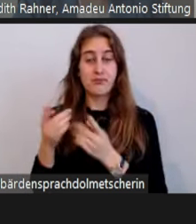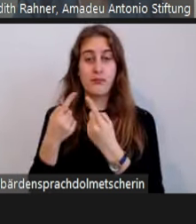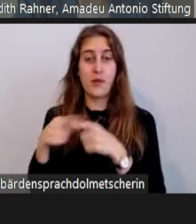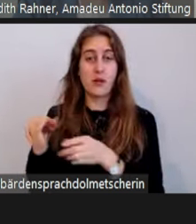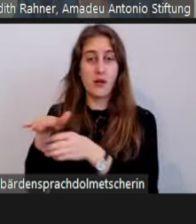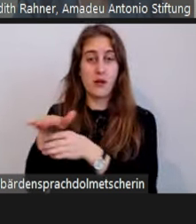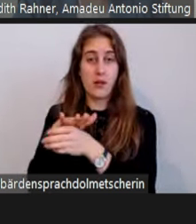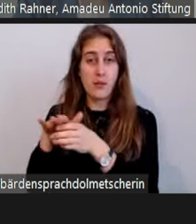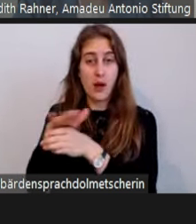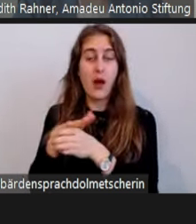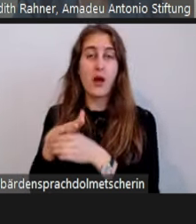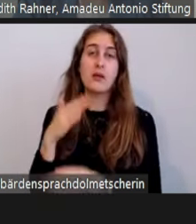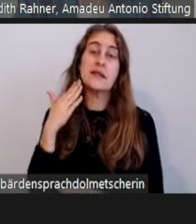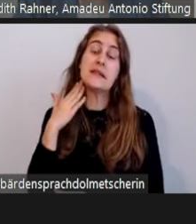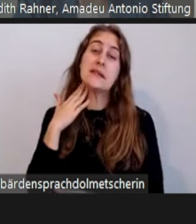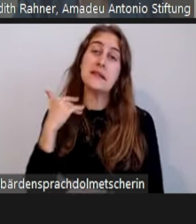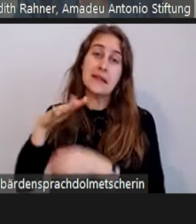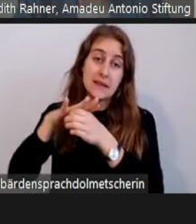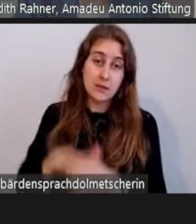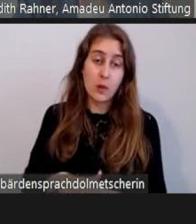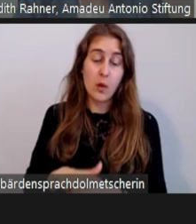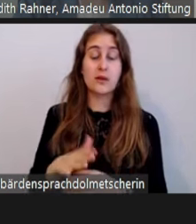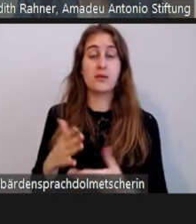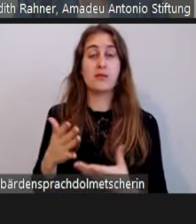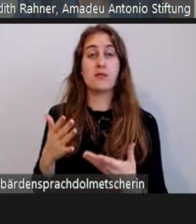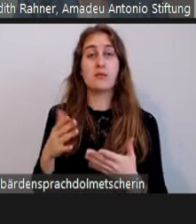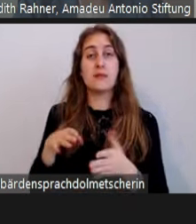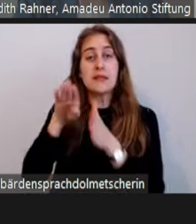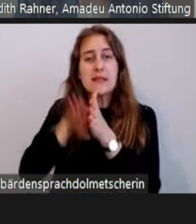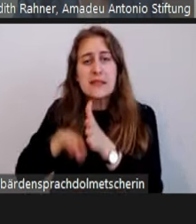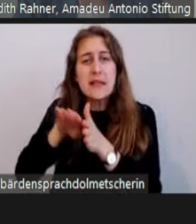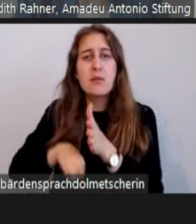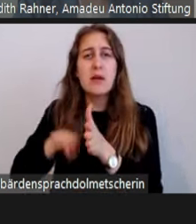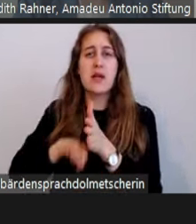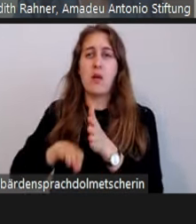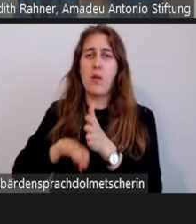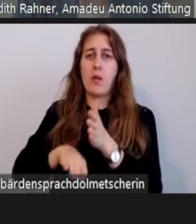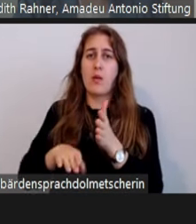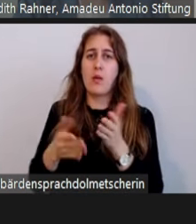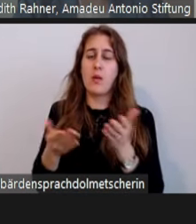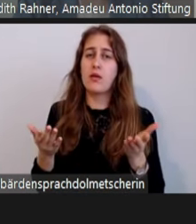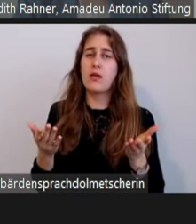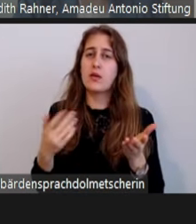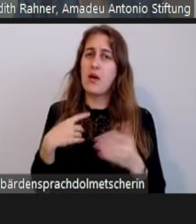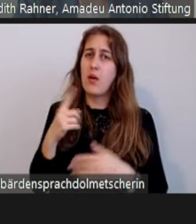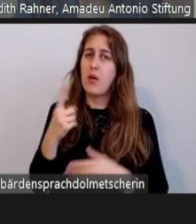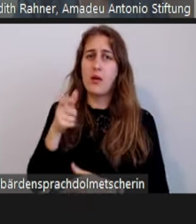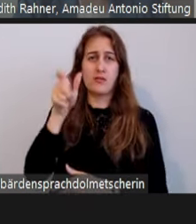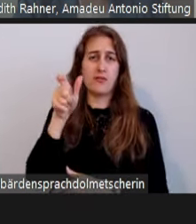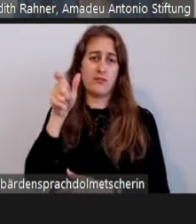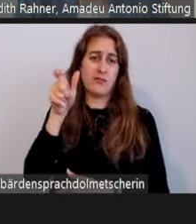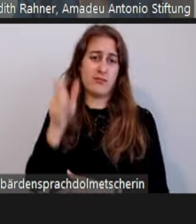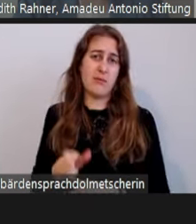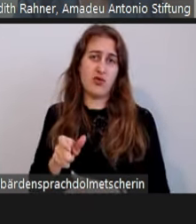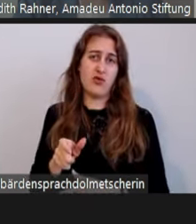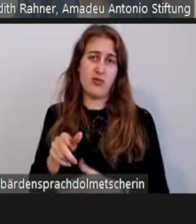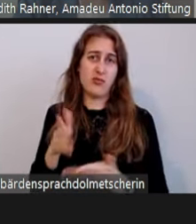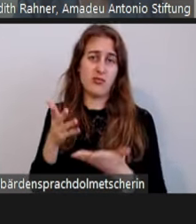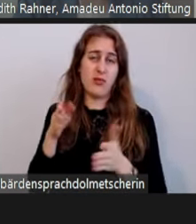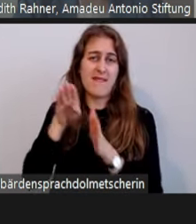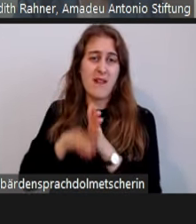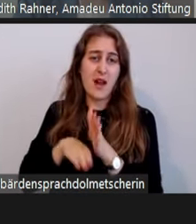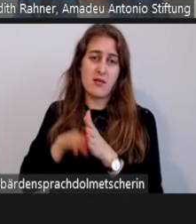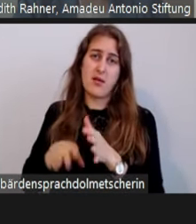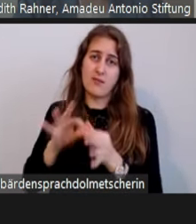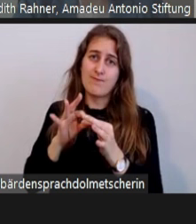Sexismus, Diskriminierung und andere Formen von gruppenbezogener Menschenfeindlichkeit bezeichnet haben. Für die